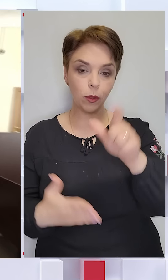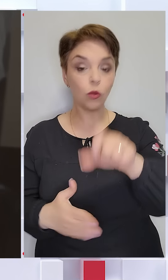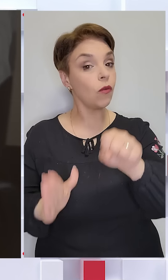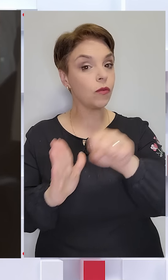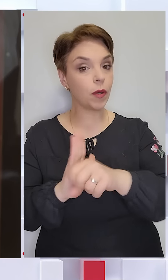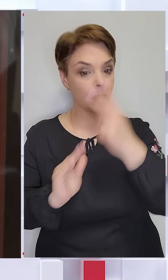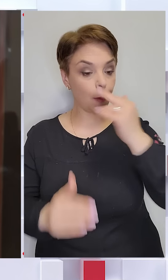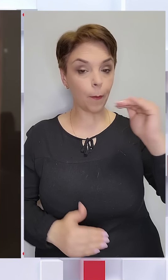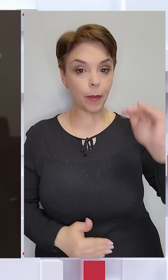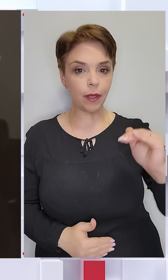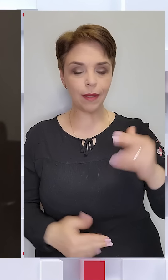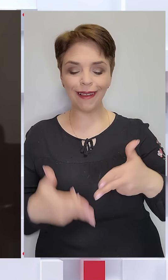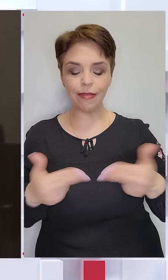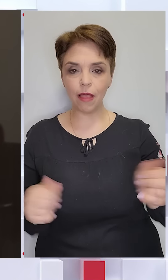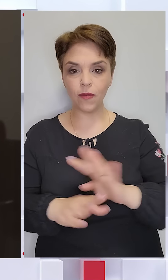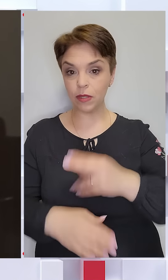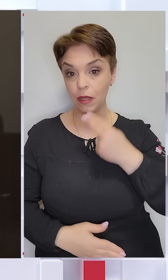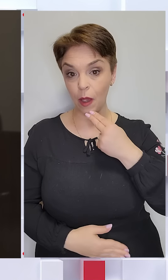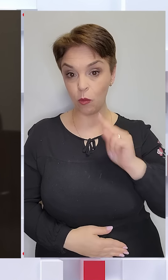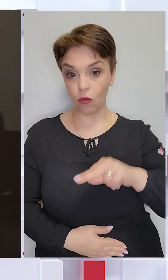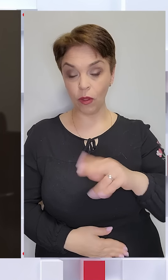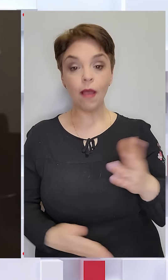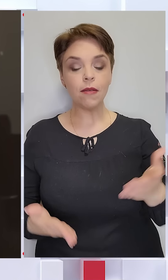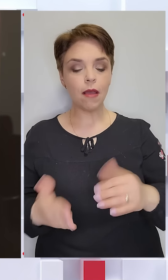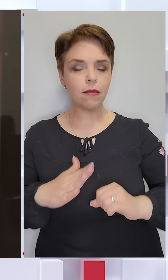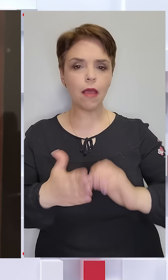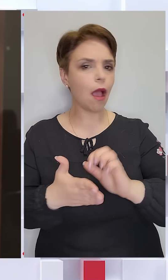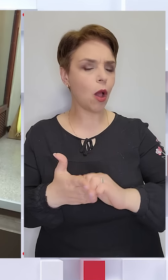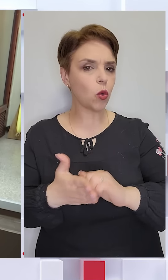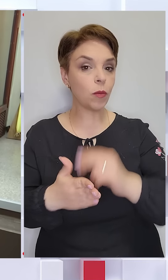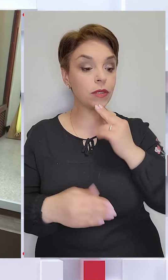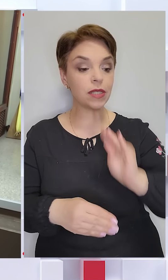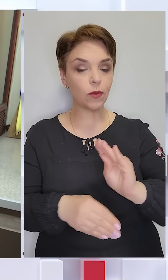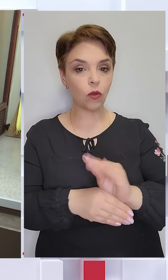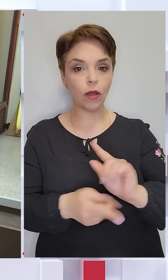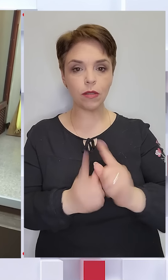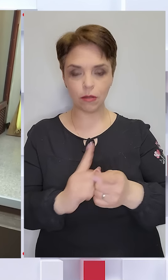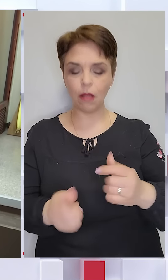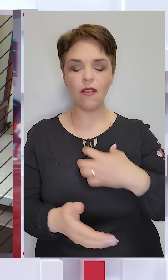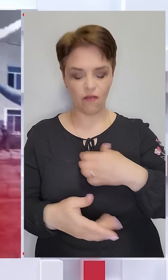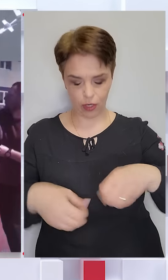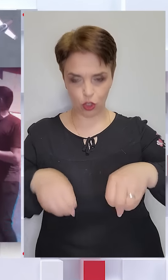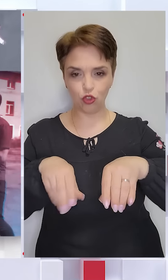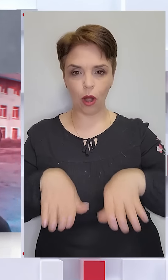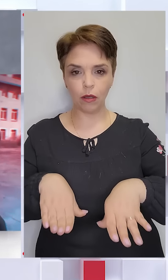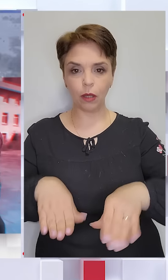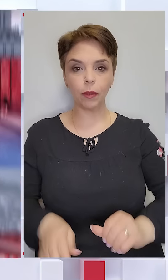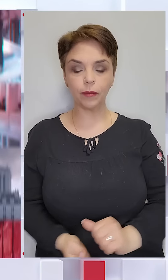у вбивстві підлітка не визнає провини? І які аргументи звиновачення стали вирішальними?